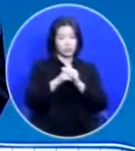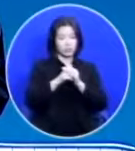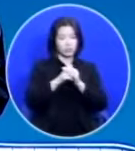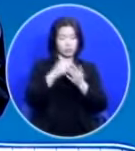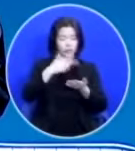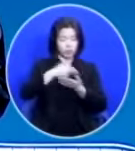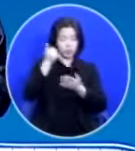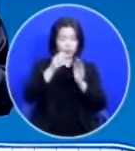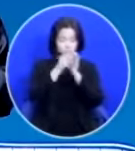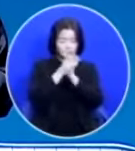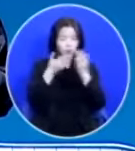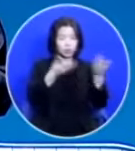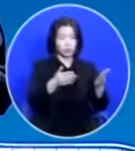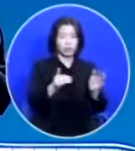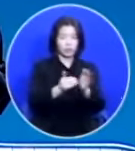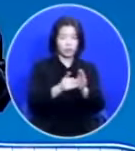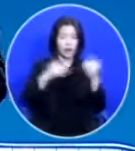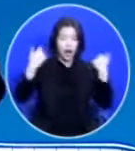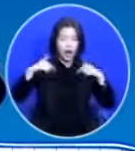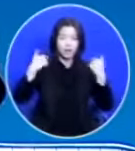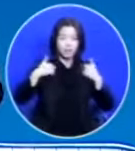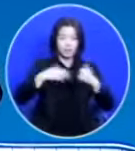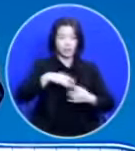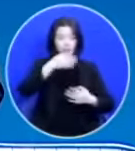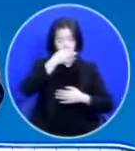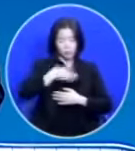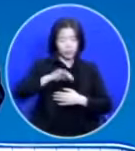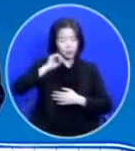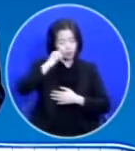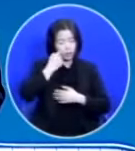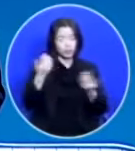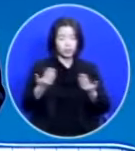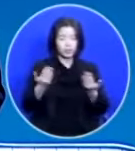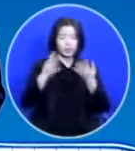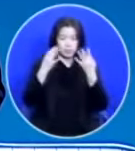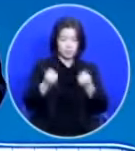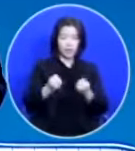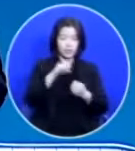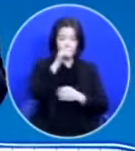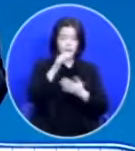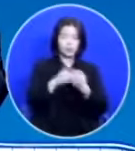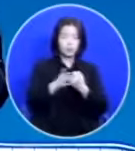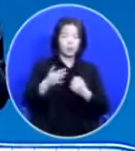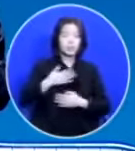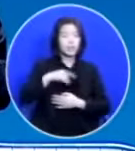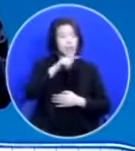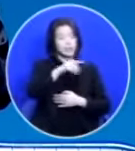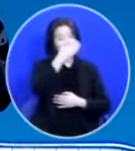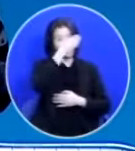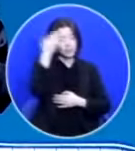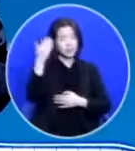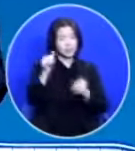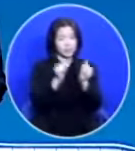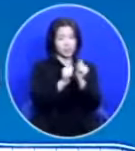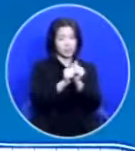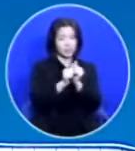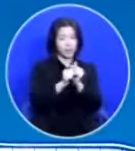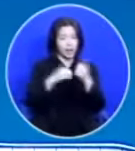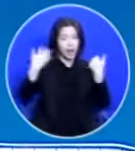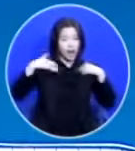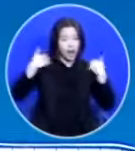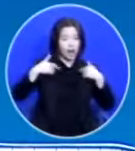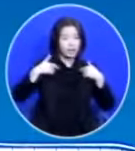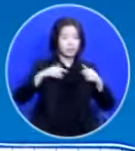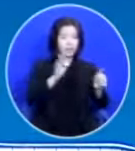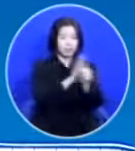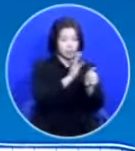항상 힘들고 어려운 일이 많아서 제가 그 청년에게 늘 격려해 줍니다